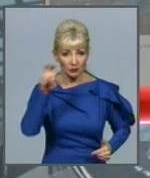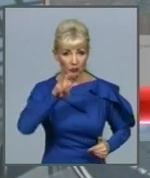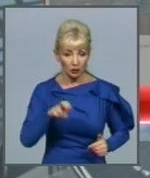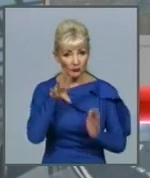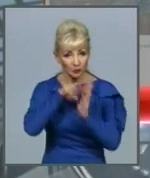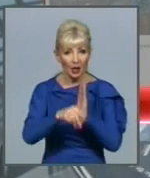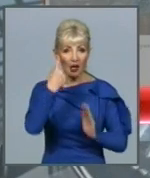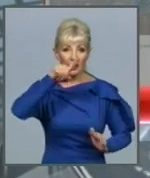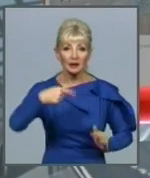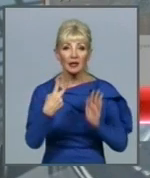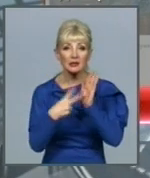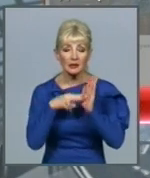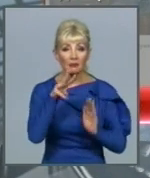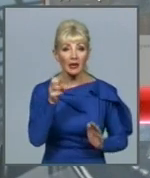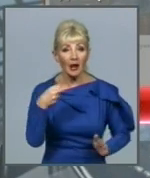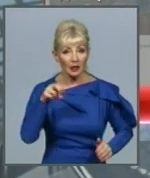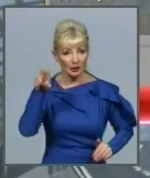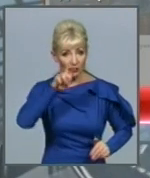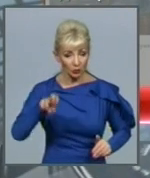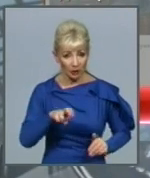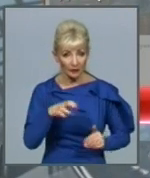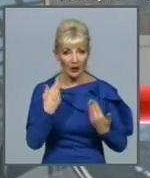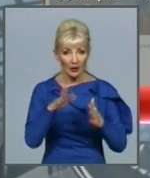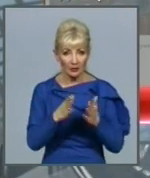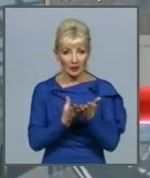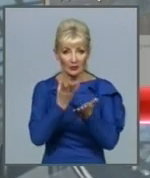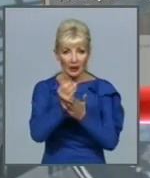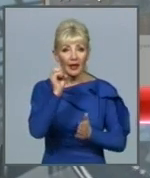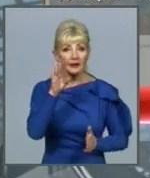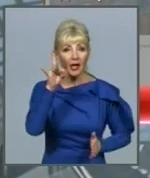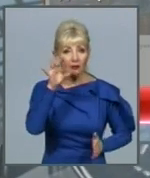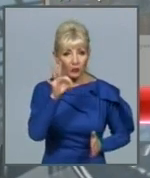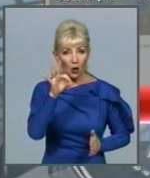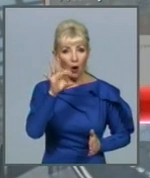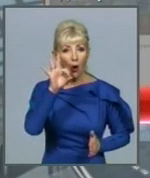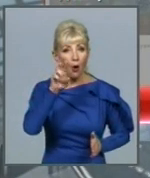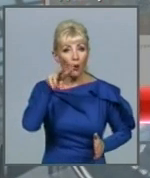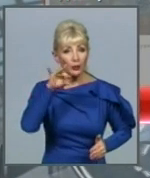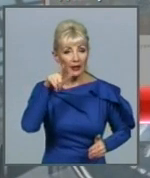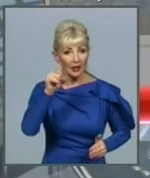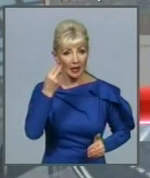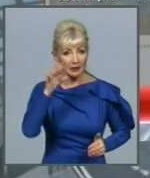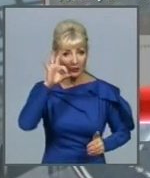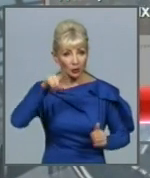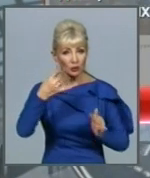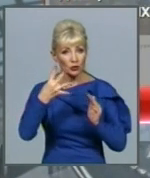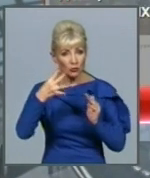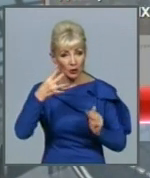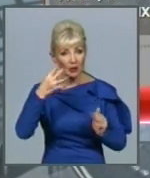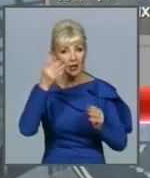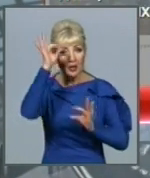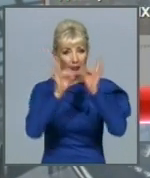мільярда доларів погашення єврооблігацій. Та 0,40 мільярда доларів процентних платежів за